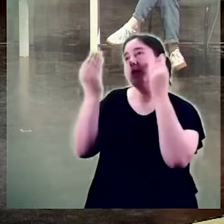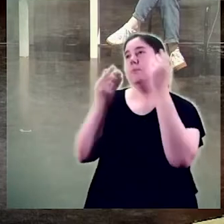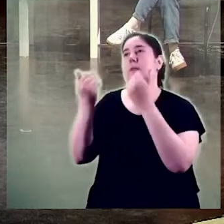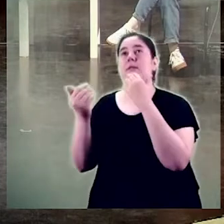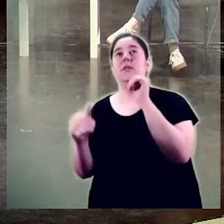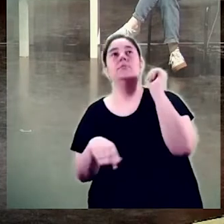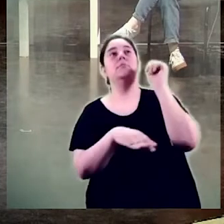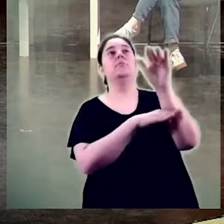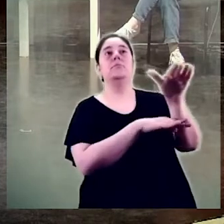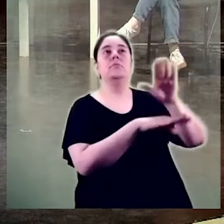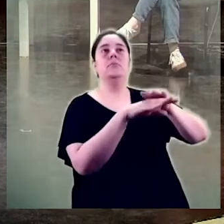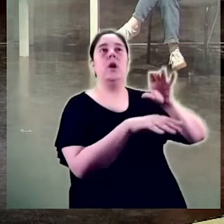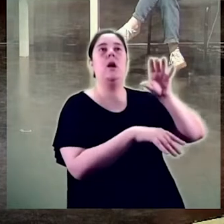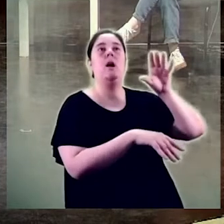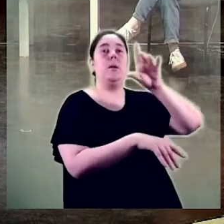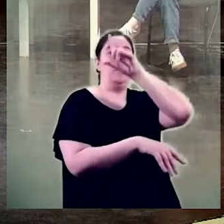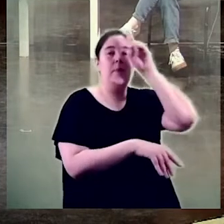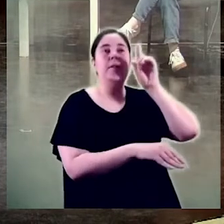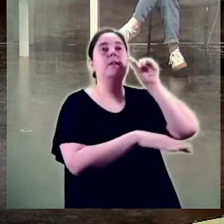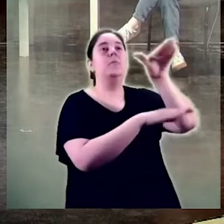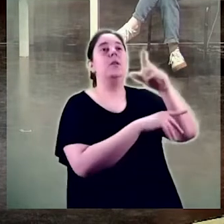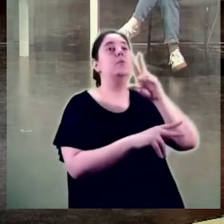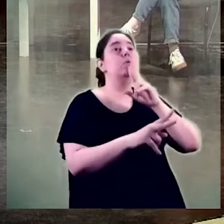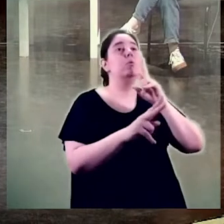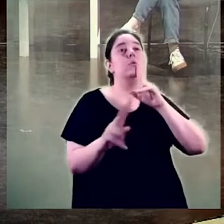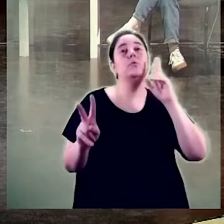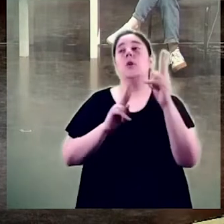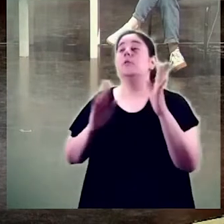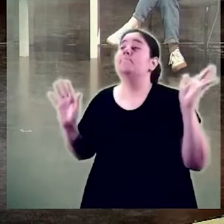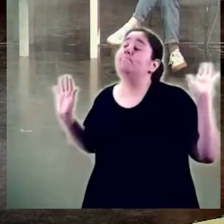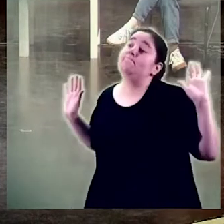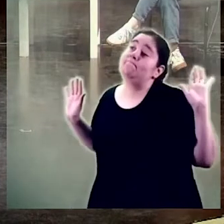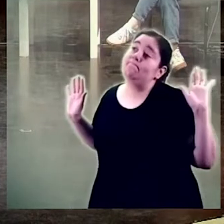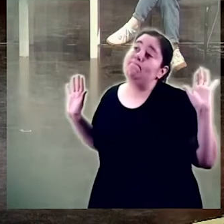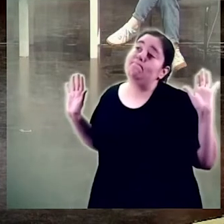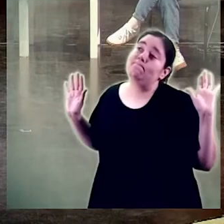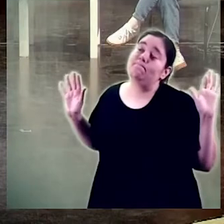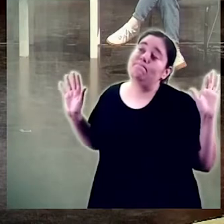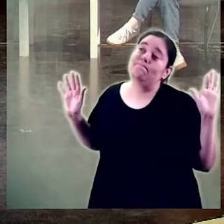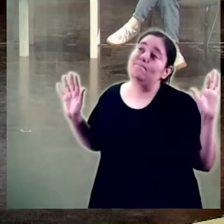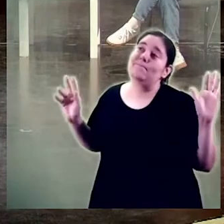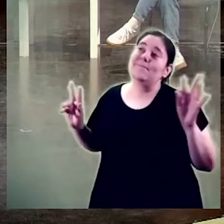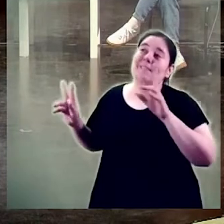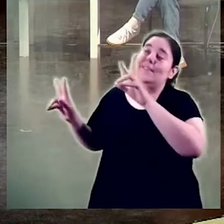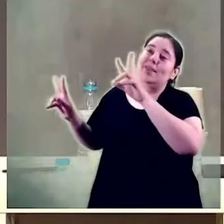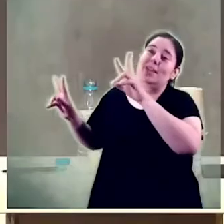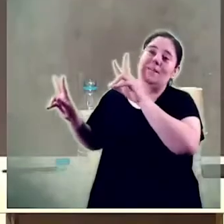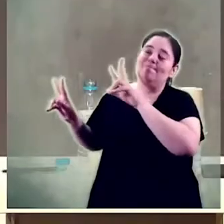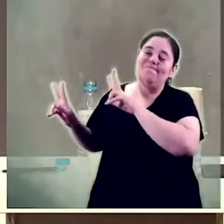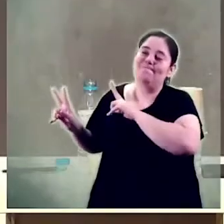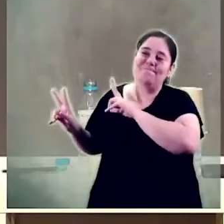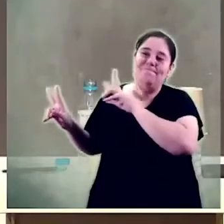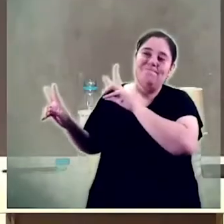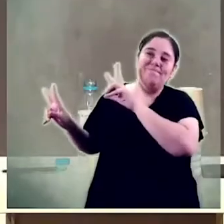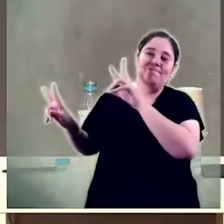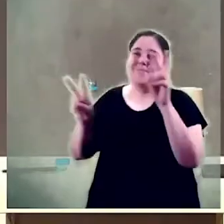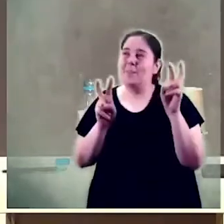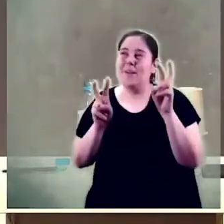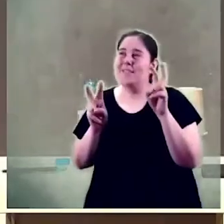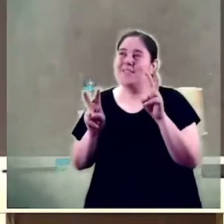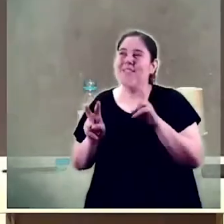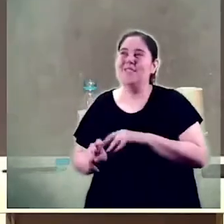enviaves els papers a Madrid i ens contestaven que no hi havia prou temes de